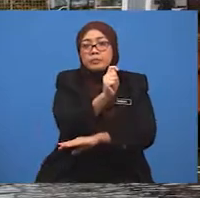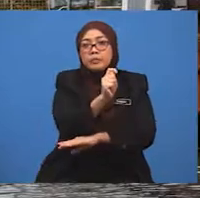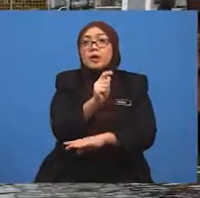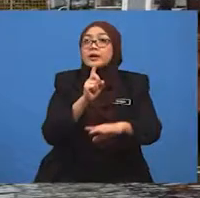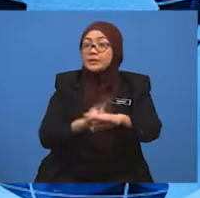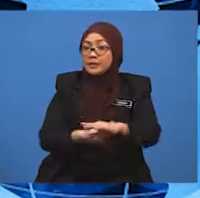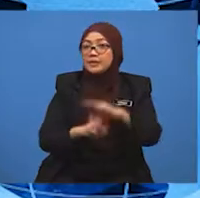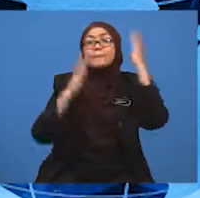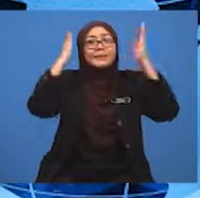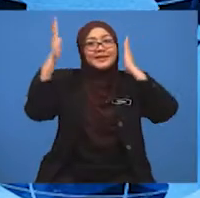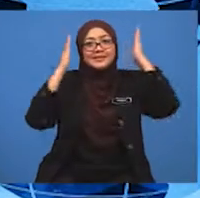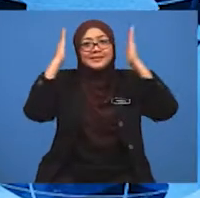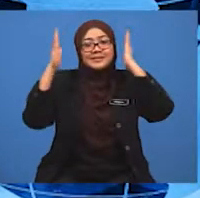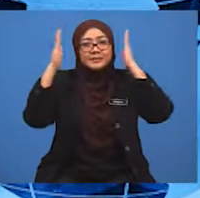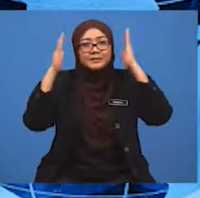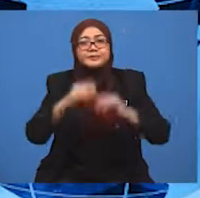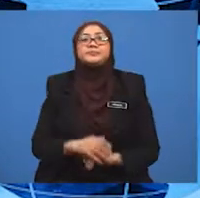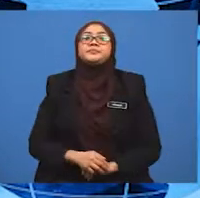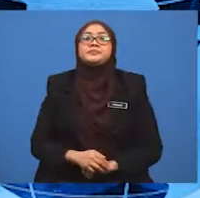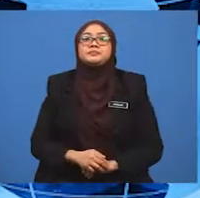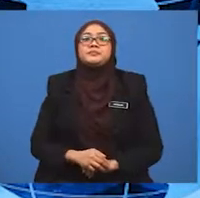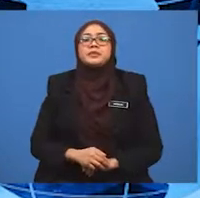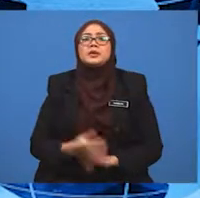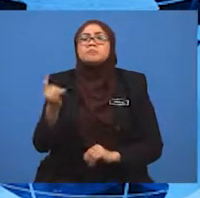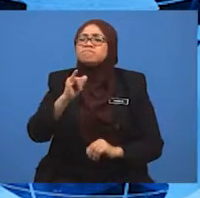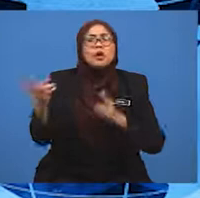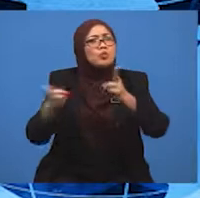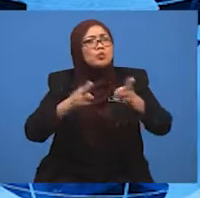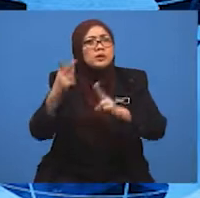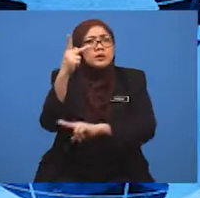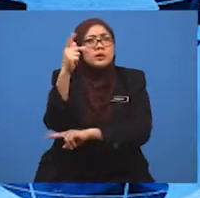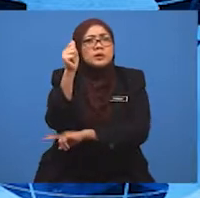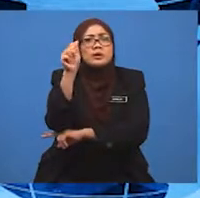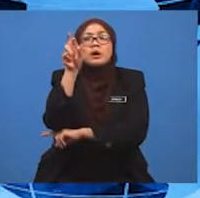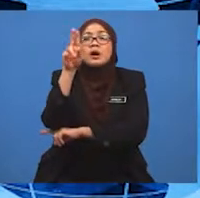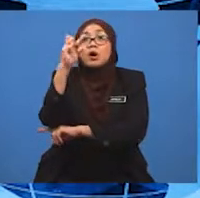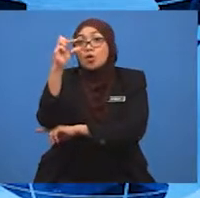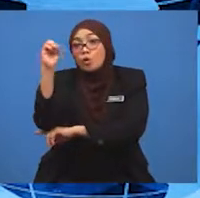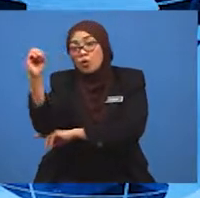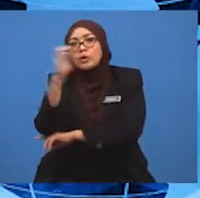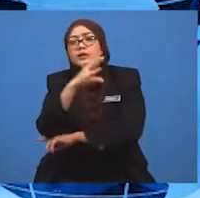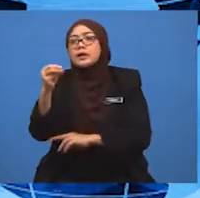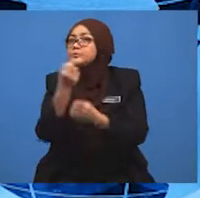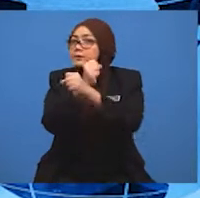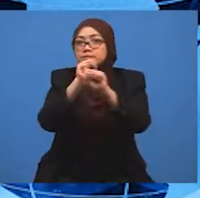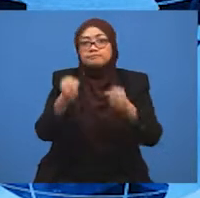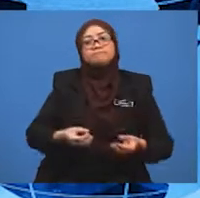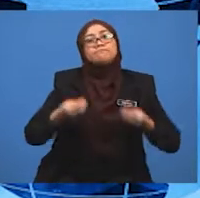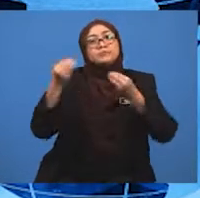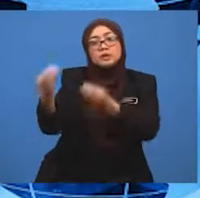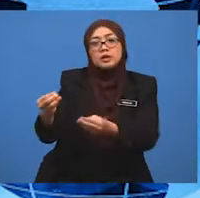Pelabuhan ini mengendalikan kargo dan menyediakan perkhidmatan pemunggahan,